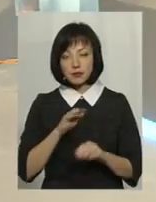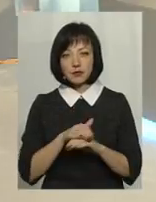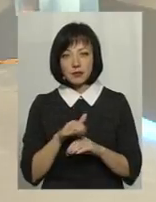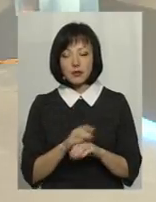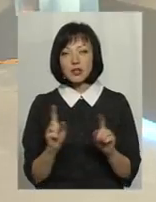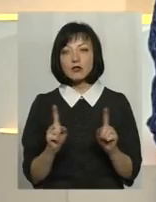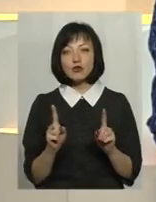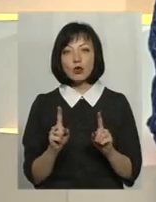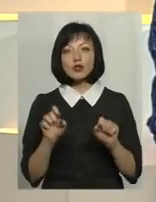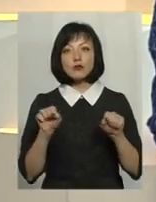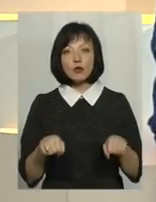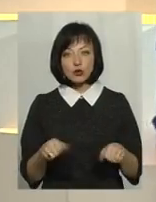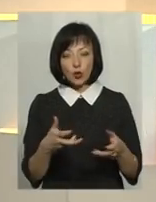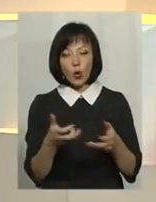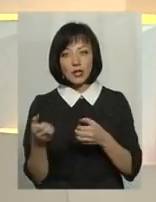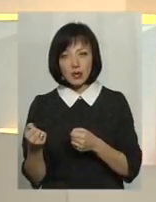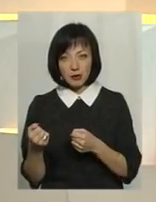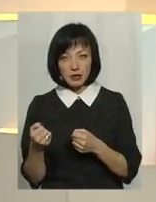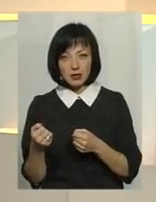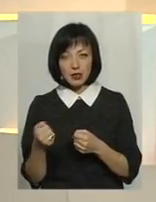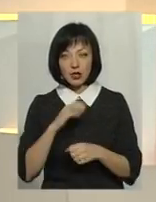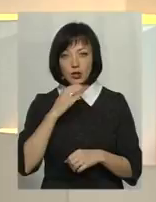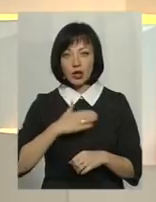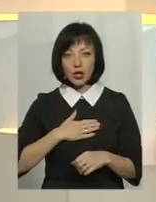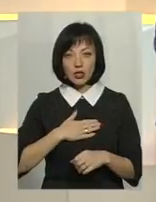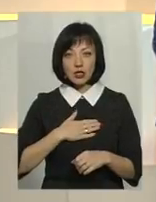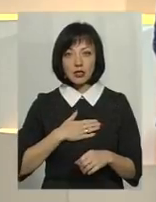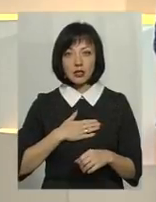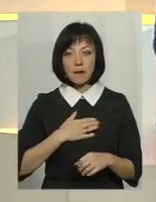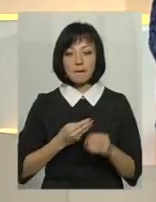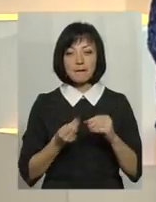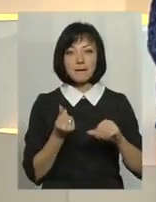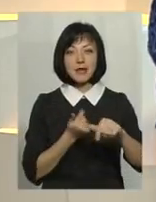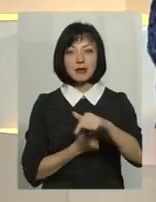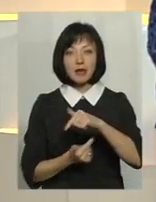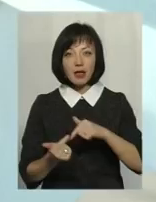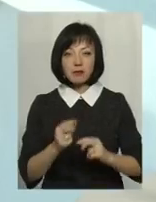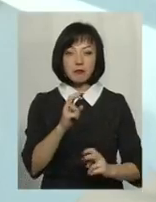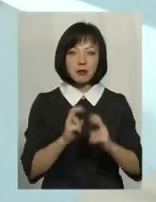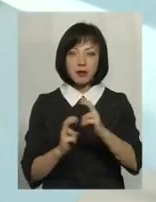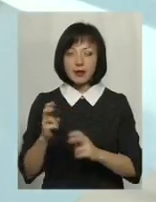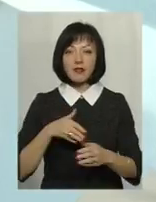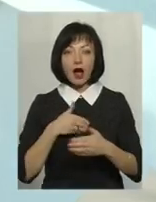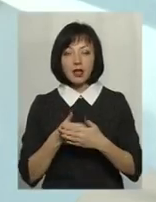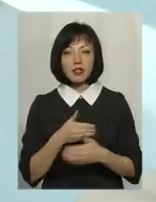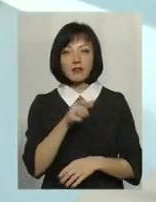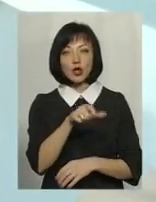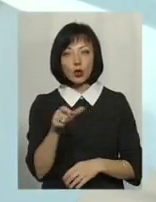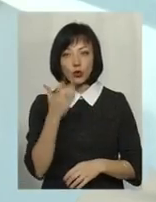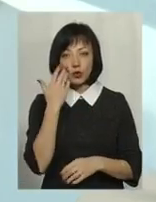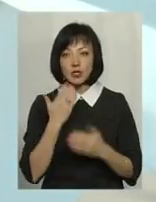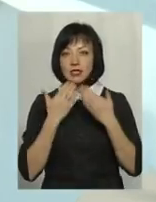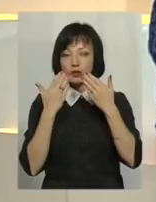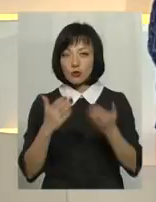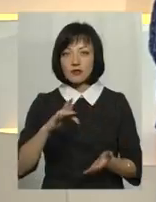зможуть отримати наші підприємці, підприємства, активні люди, звернувшись в